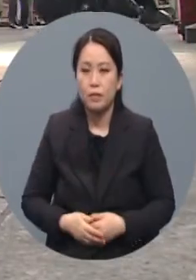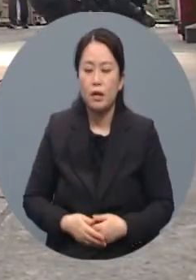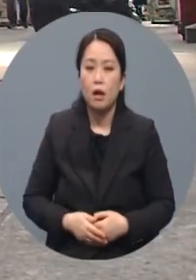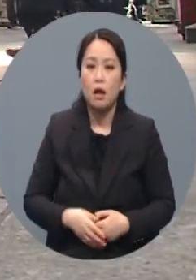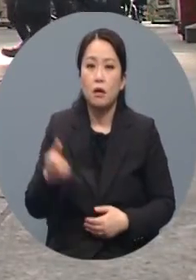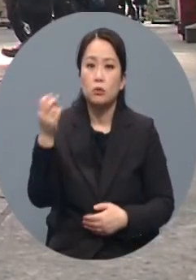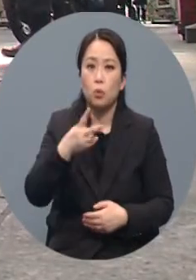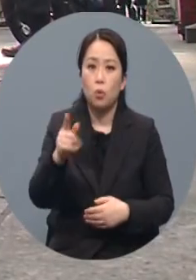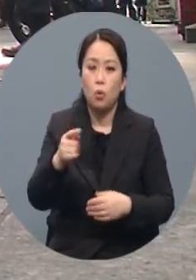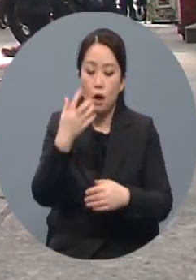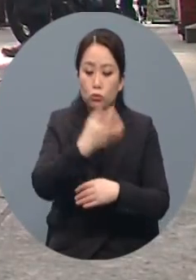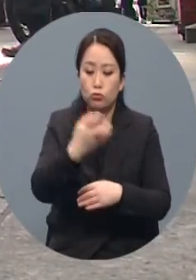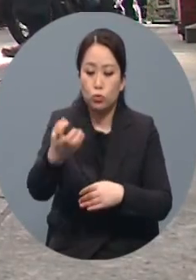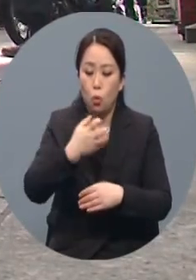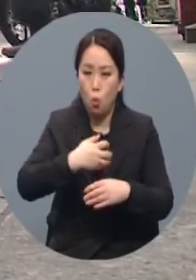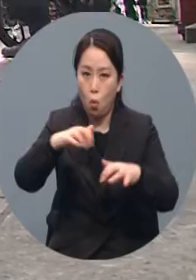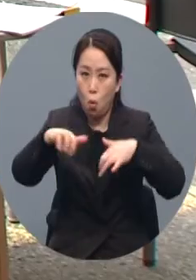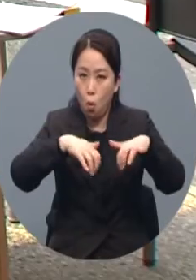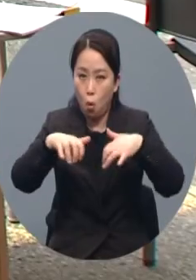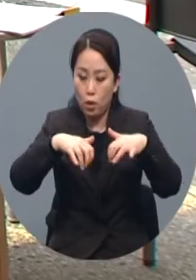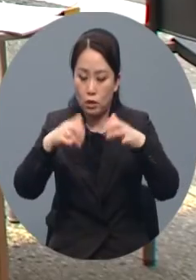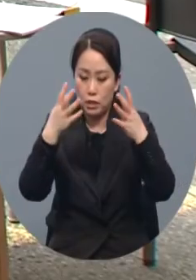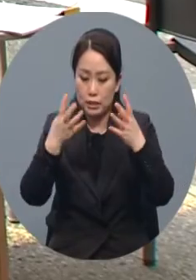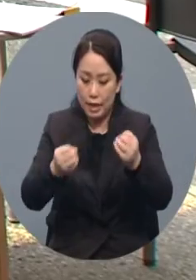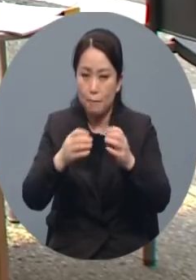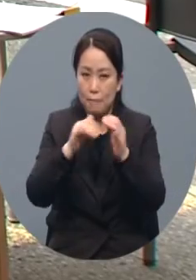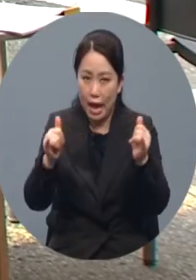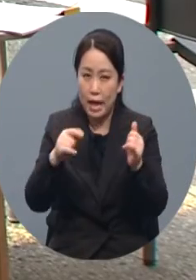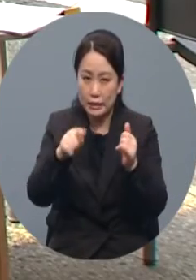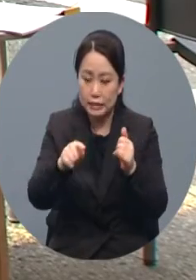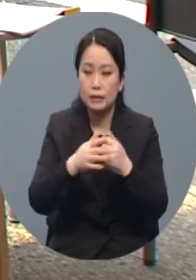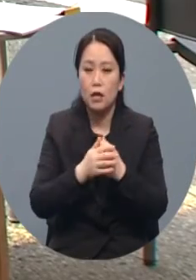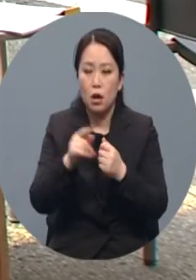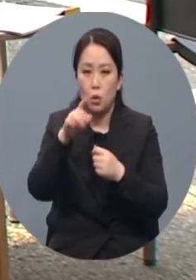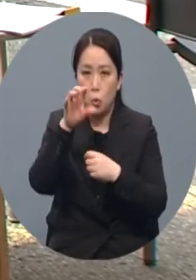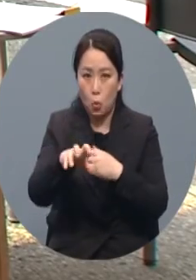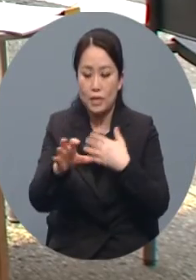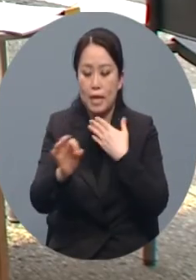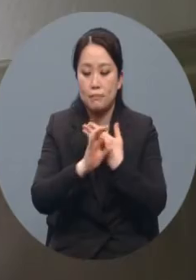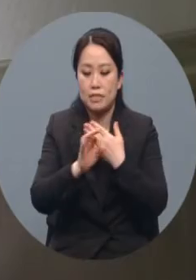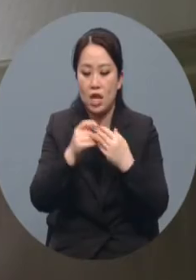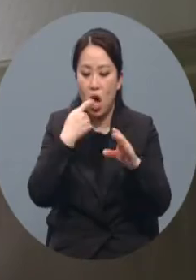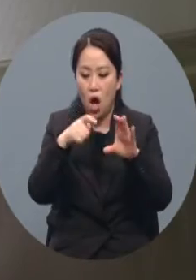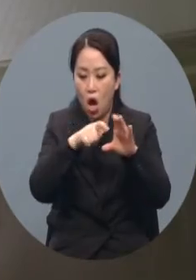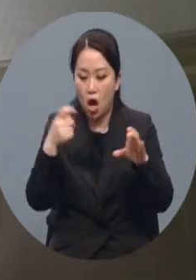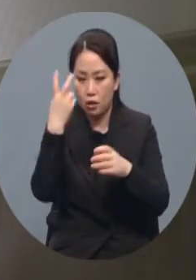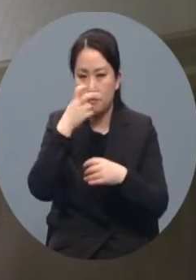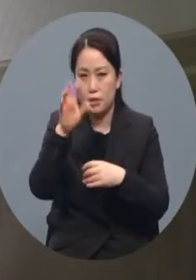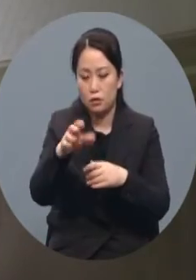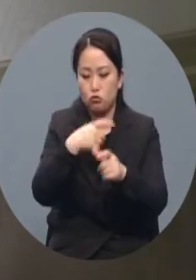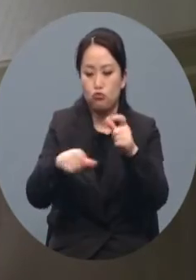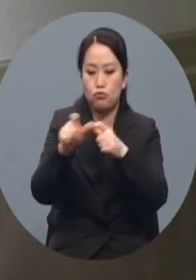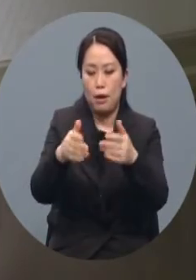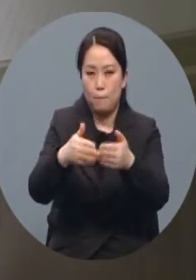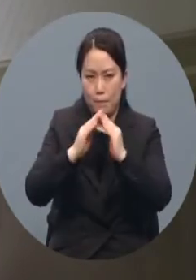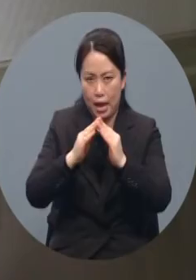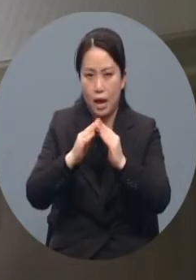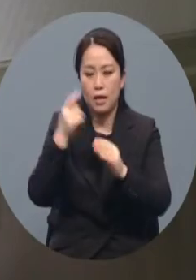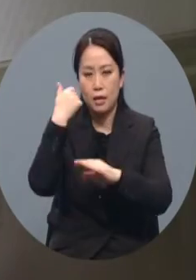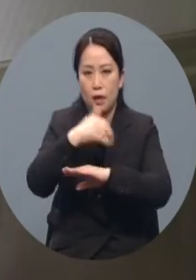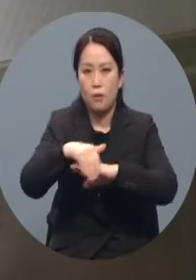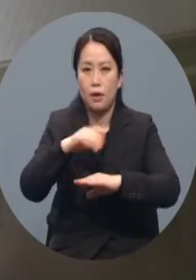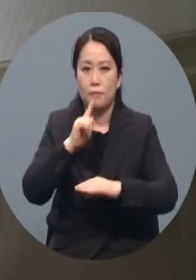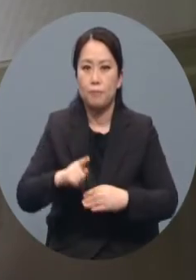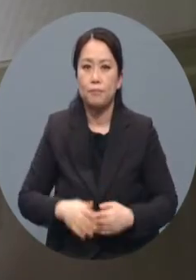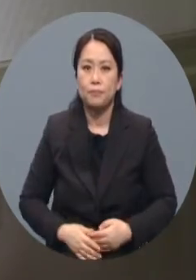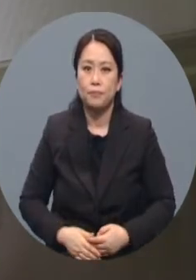또 유동인구가 많은 번화가 한두 곳에도 임시선별검사소를 추가로 설치하겠다고 밝혔습니다. MBC 뉴스